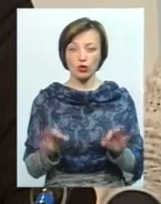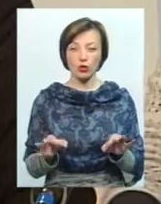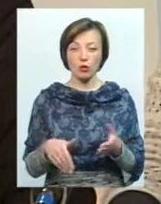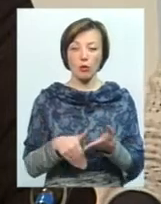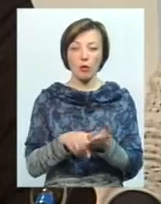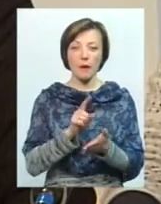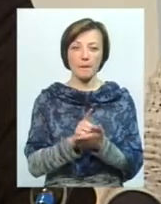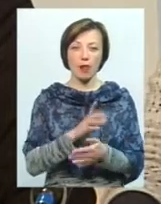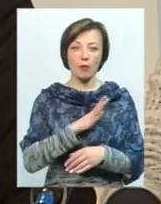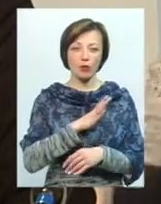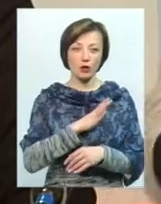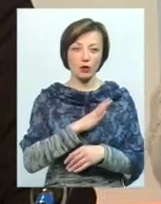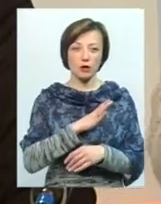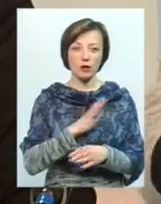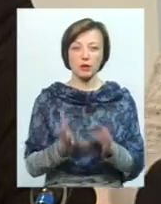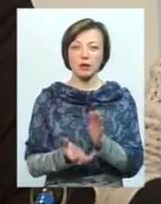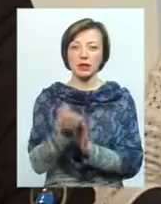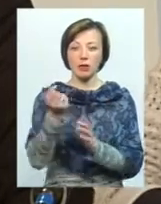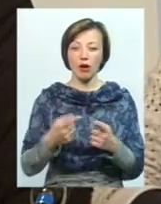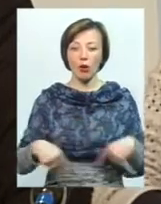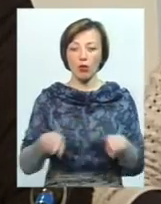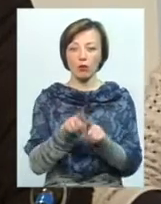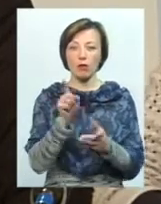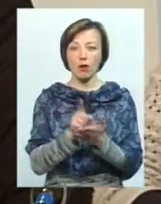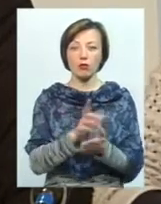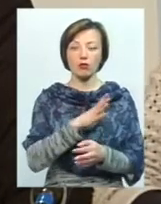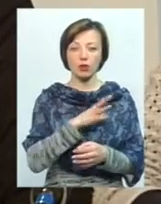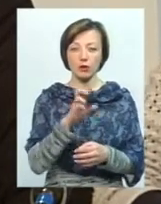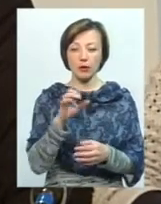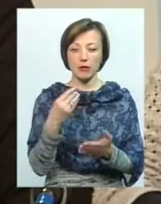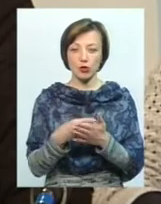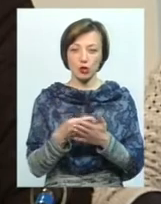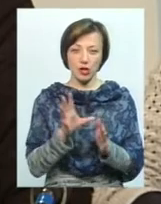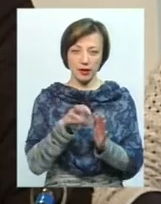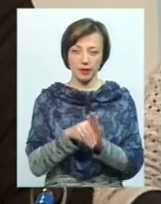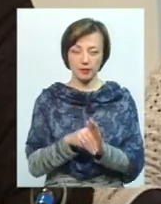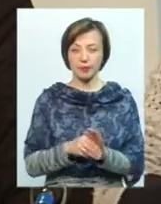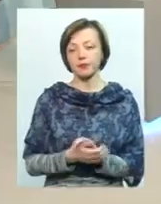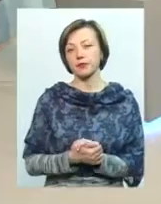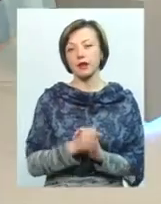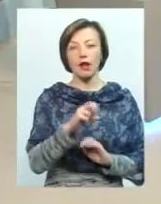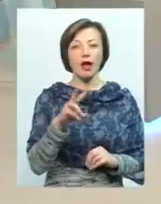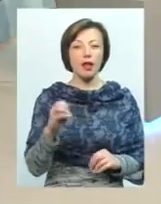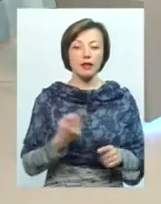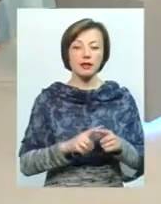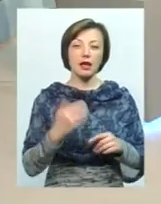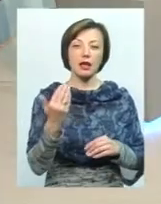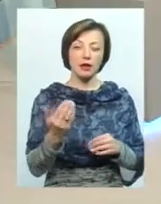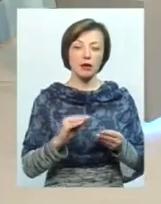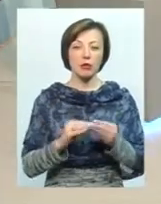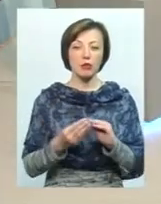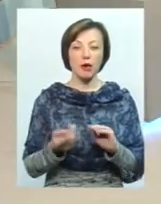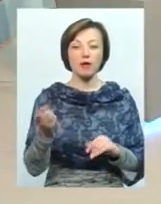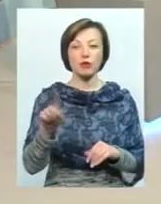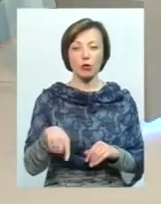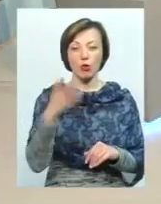допомога мала би бути, так, підтримка округу мала би бути в бюджеті. Тому, але, це їхня проблема в тому, що